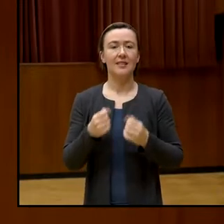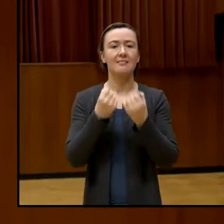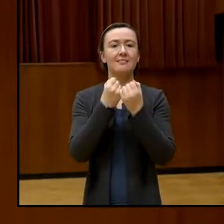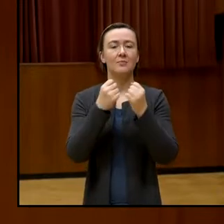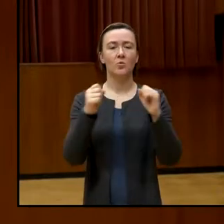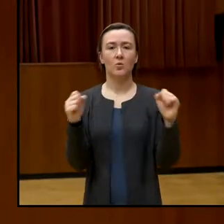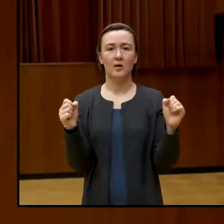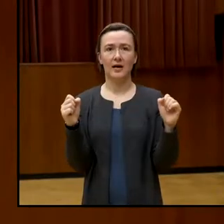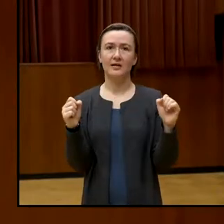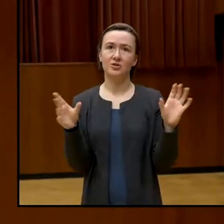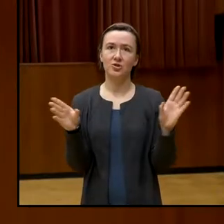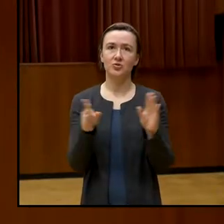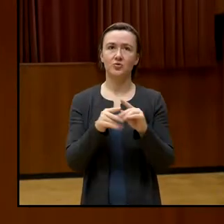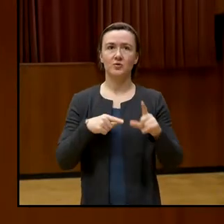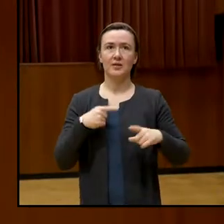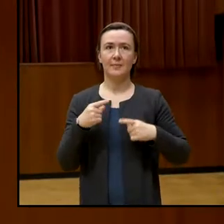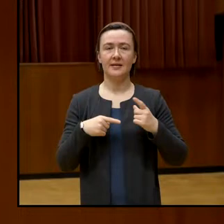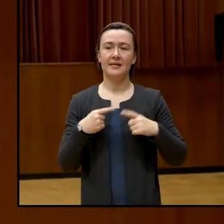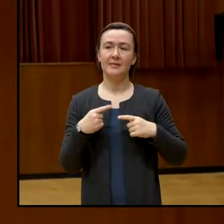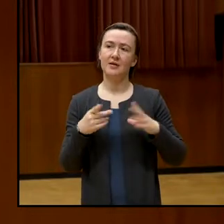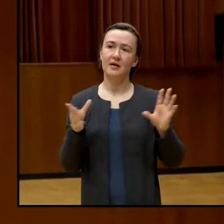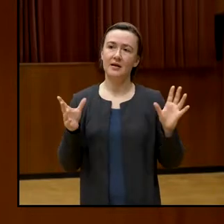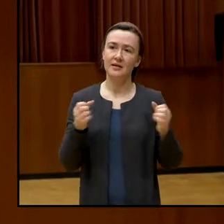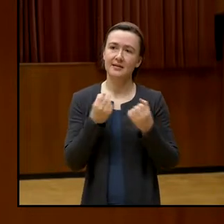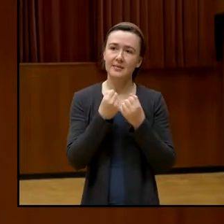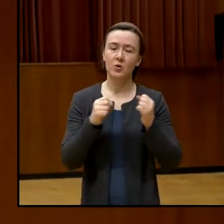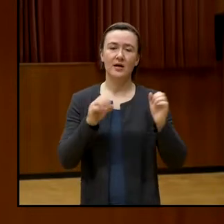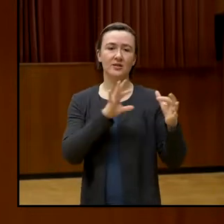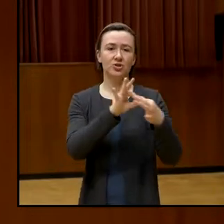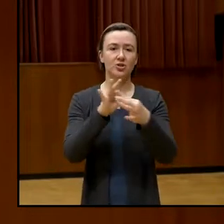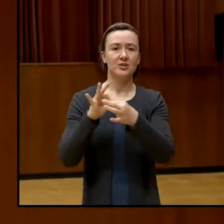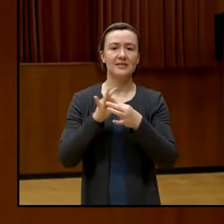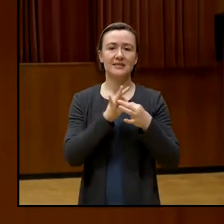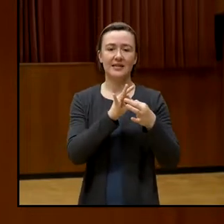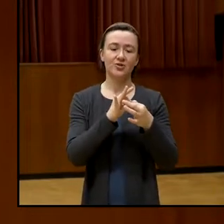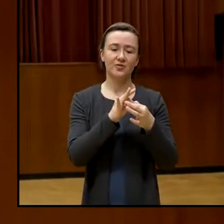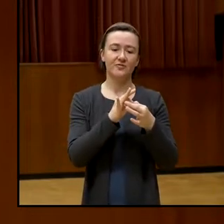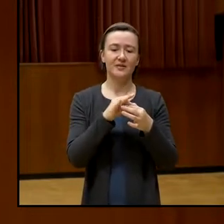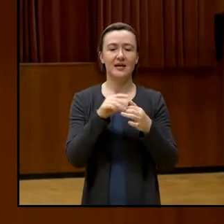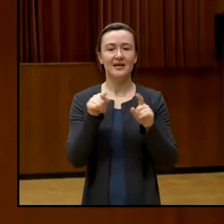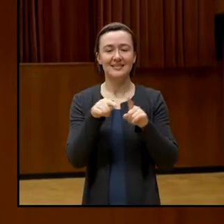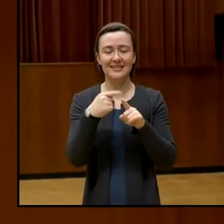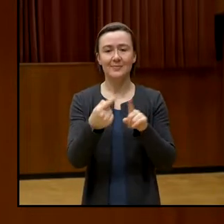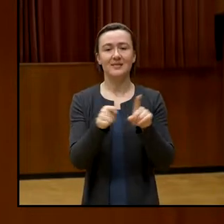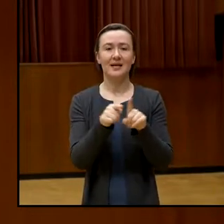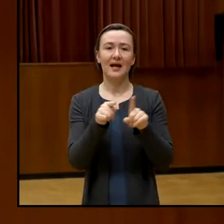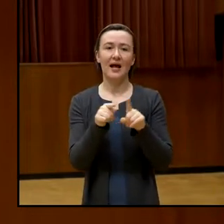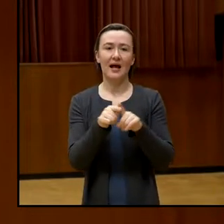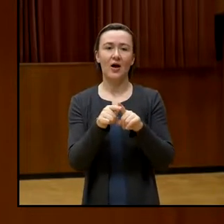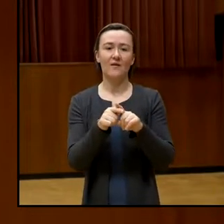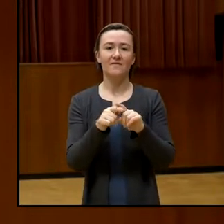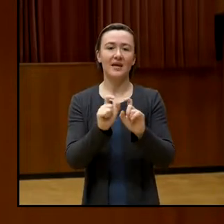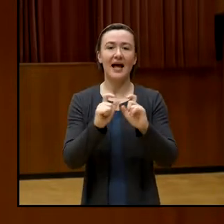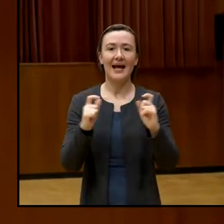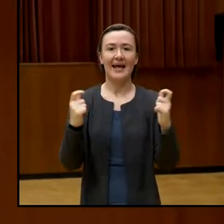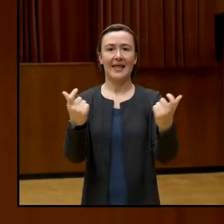demokratischem Zusammenleben und demokratischen Gesellschaften als Arenen. Als Arenen, die streitbar sind. Als Arenen, in denen Konflikte